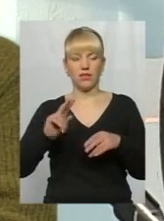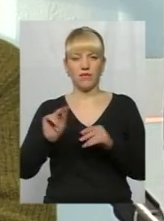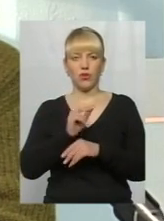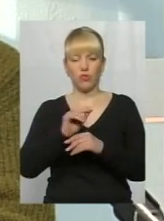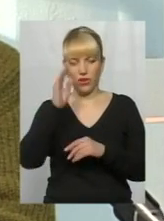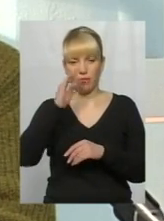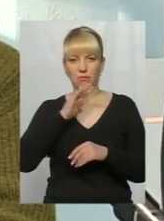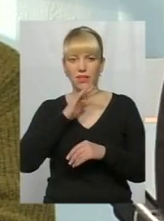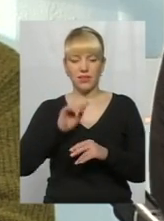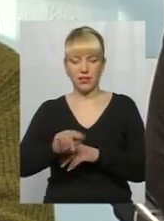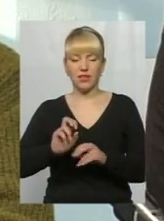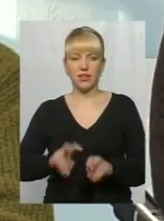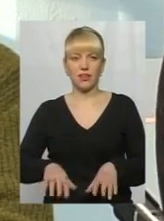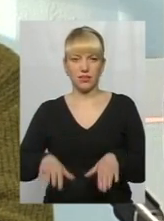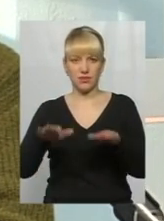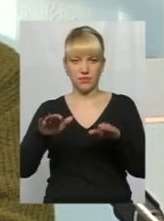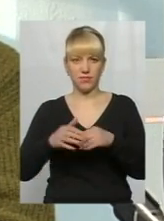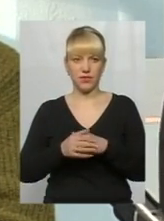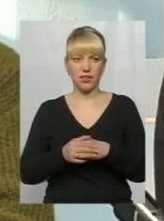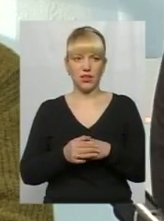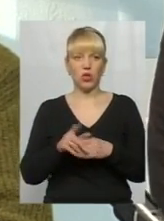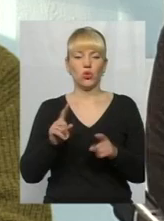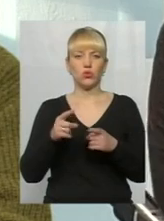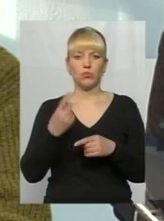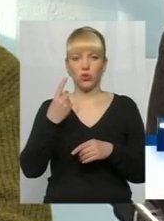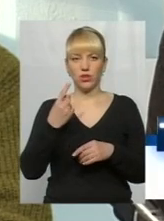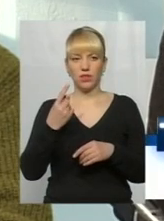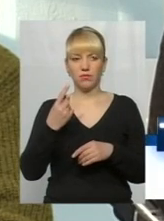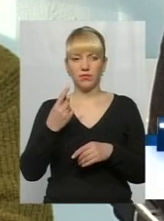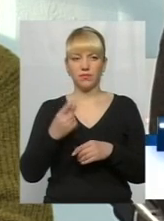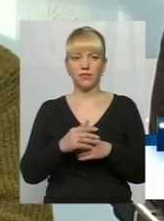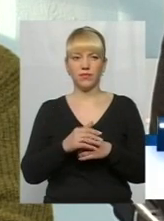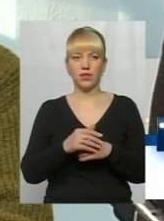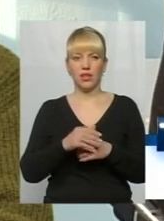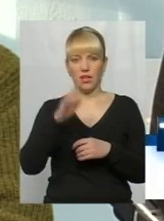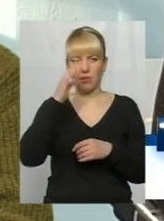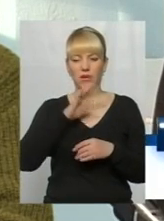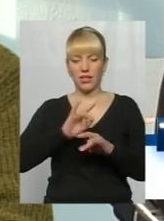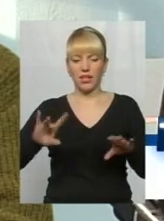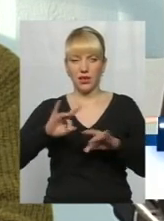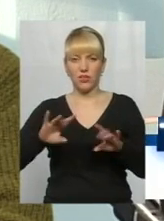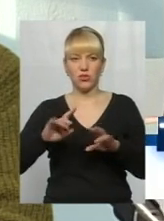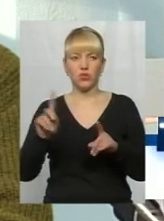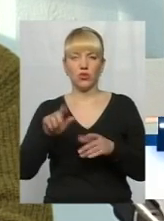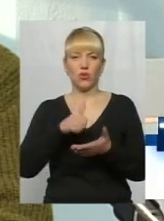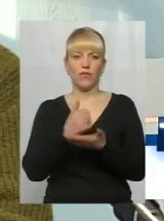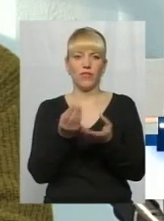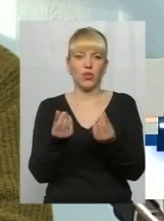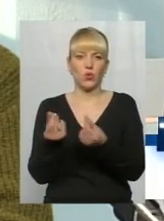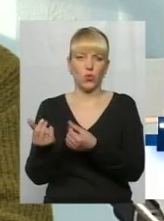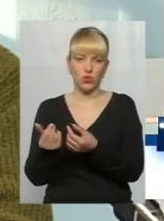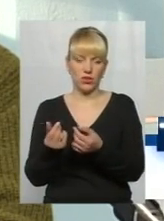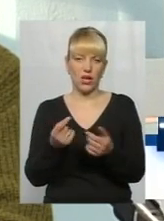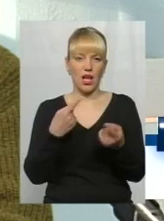батьки. Чому? Маю на увазі. Одним батьки розповідали, що головне – мати кошти. Інші